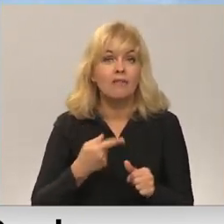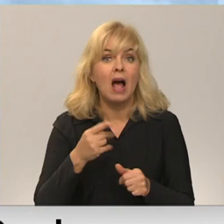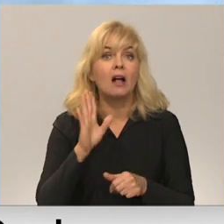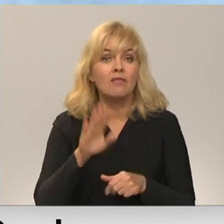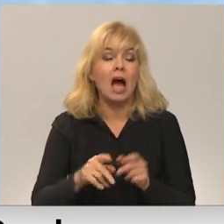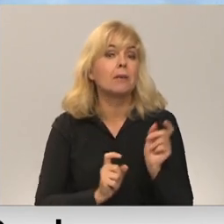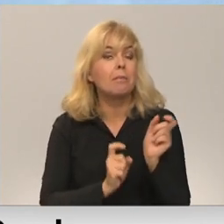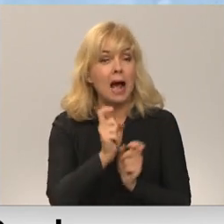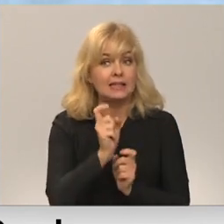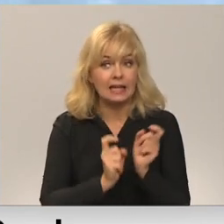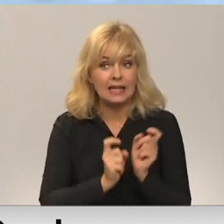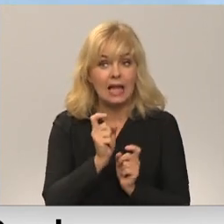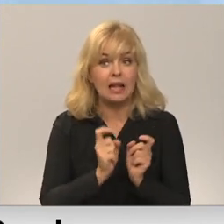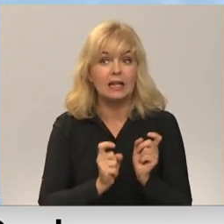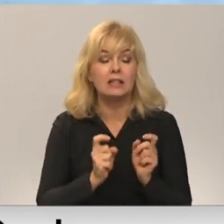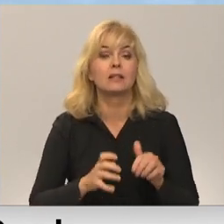pastrīdēties.